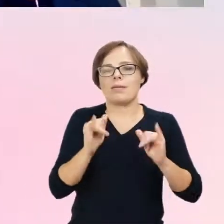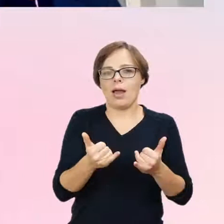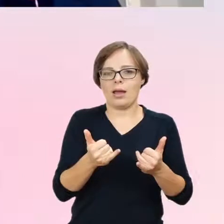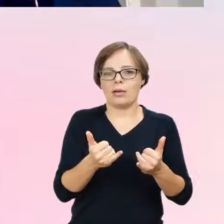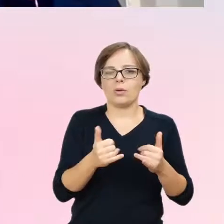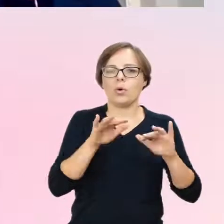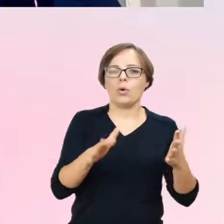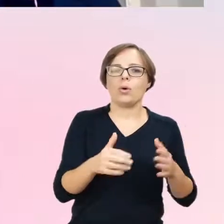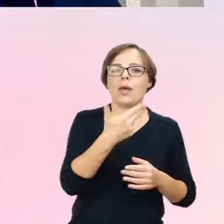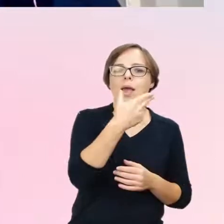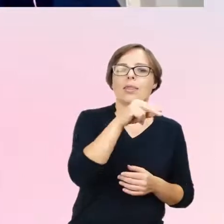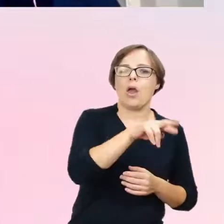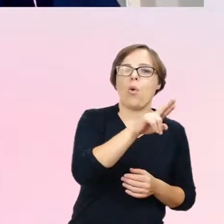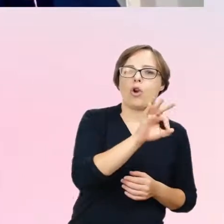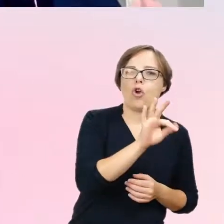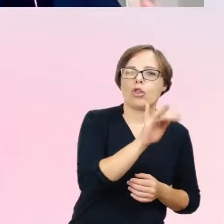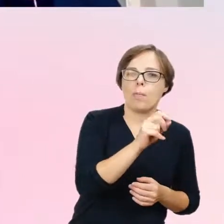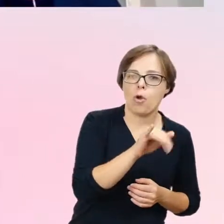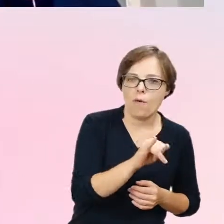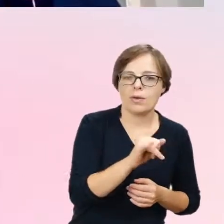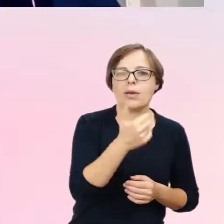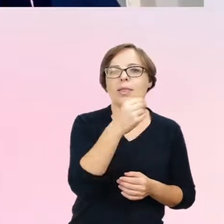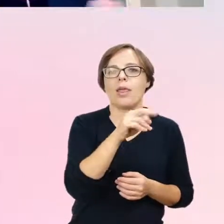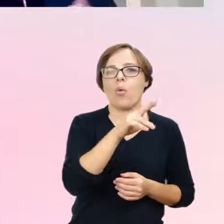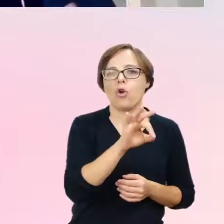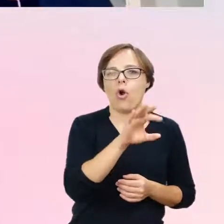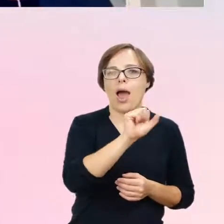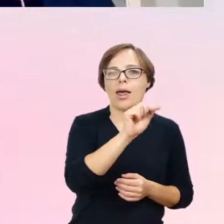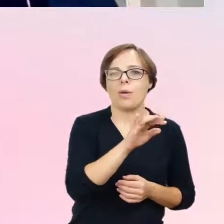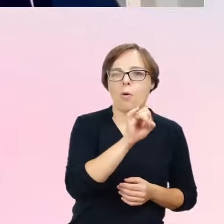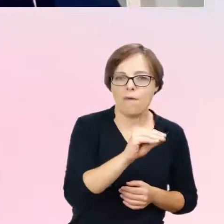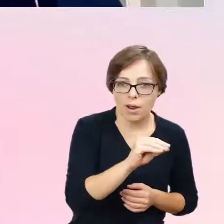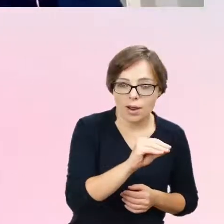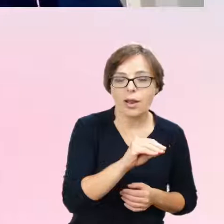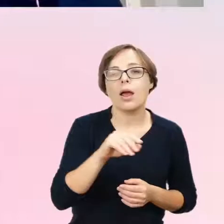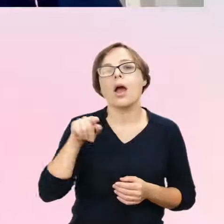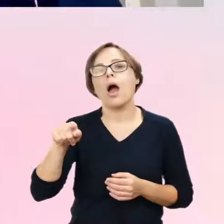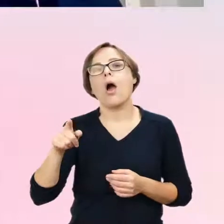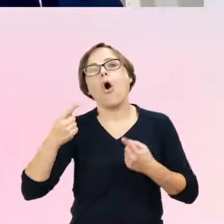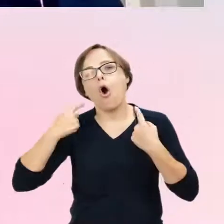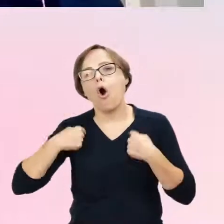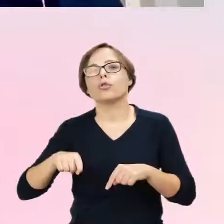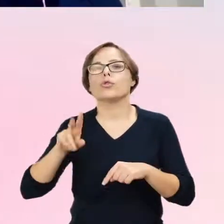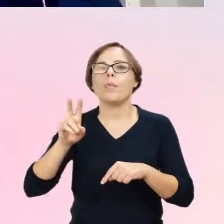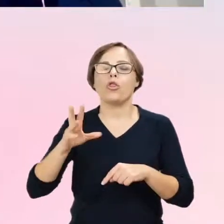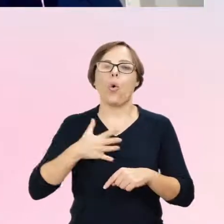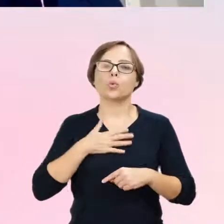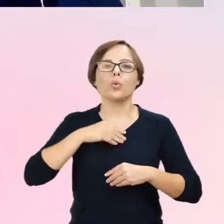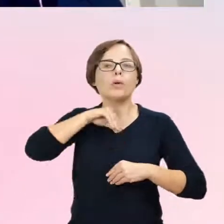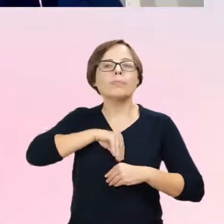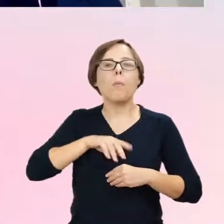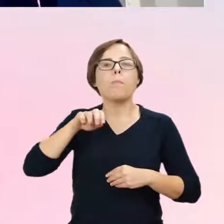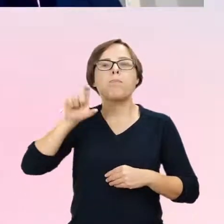Neurotypowi, neuroatypowi, osoby ze spektrum, a osoby, które mają niezgodność płci.